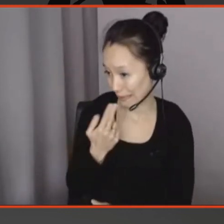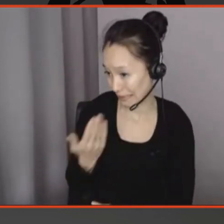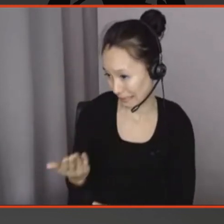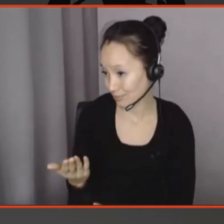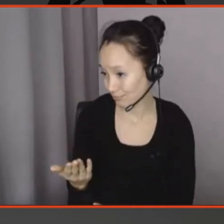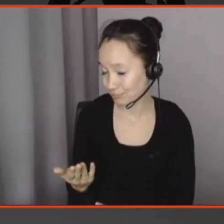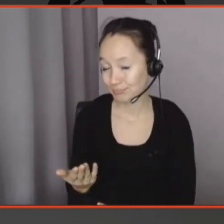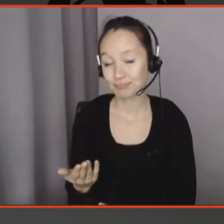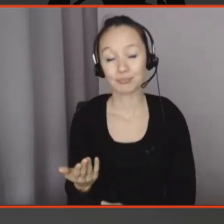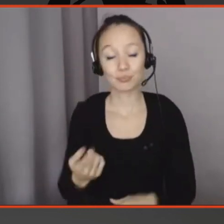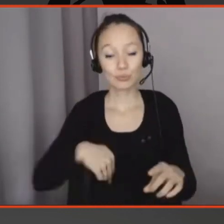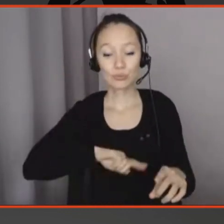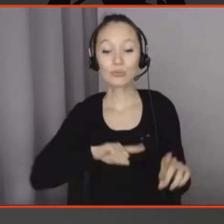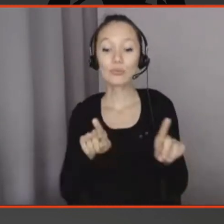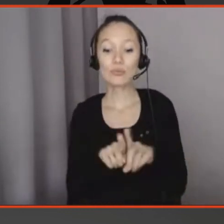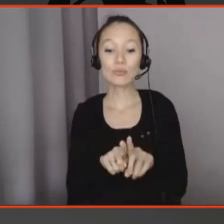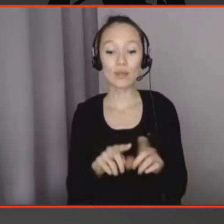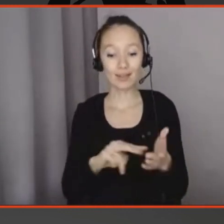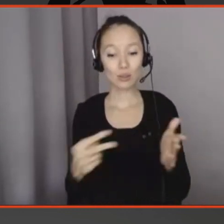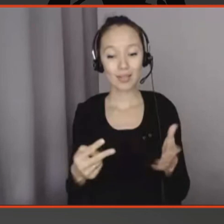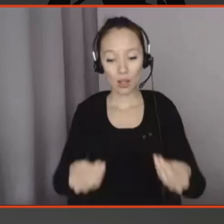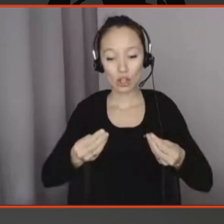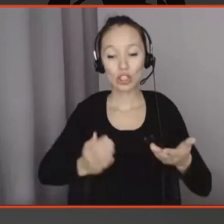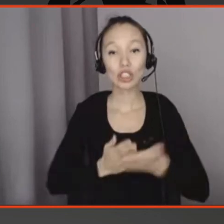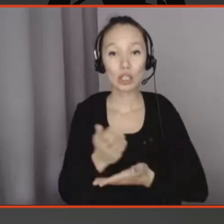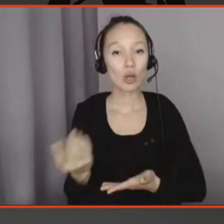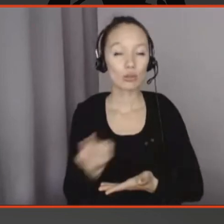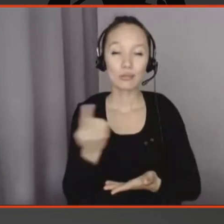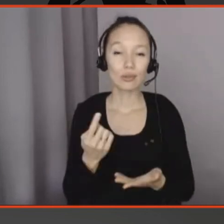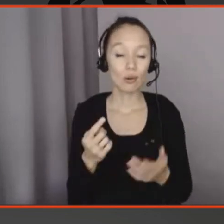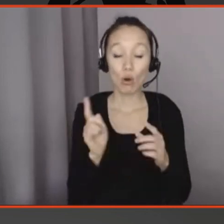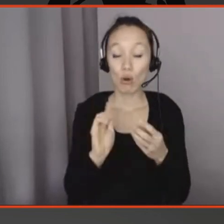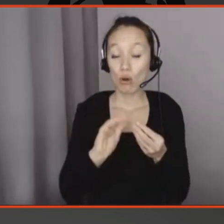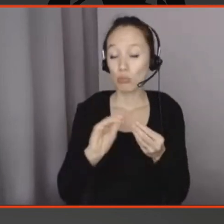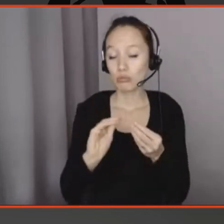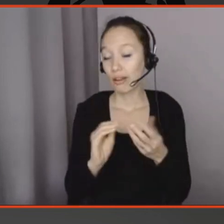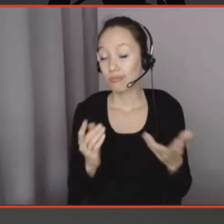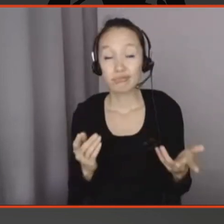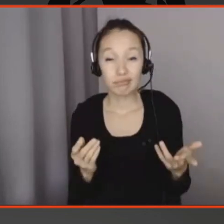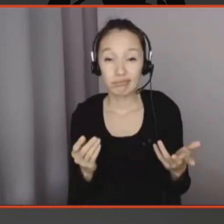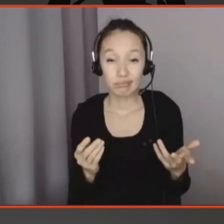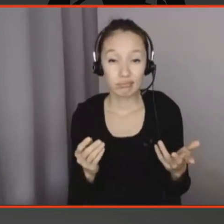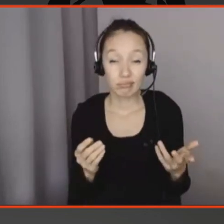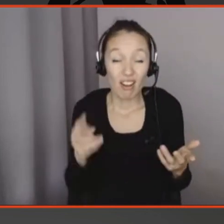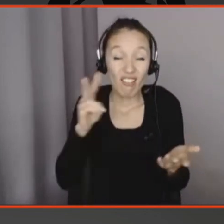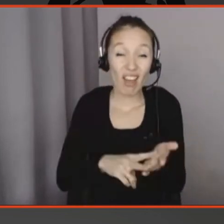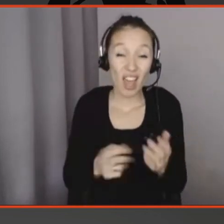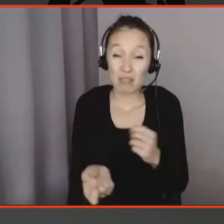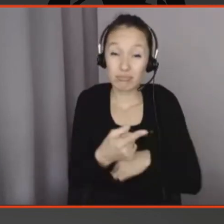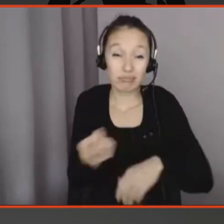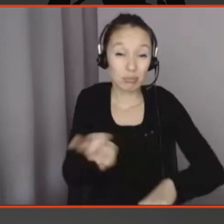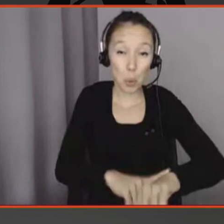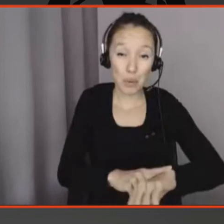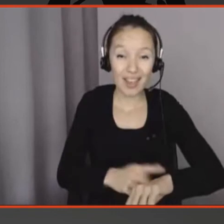à ces technologies plutôt que de penser à vendre à tout prix des gadgets qui ne seront pas utilisés et qui vont être jetés rapidement, comment on peut faire de l'argent,